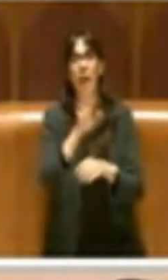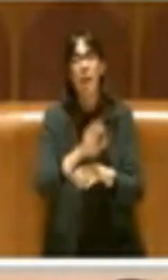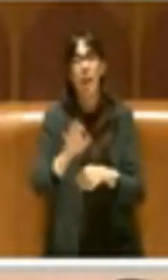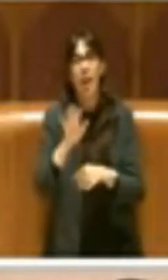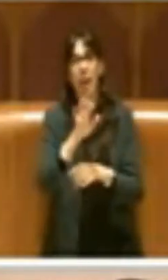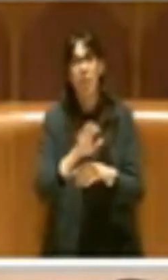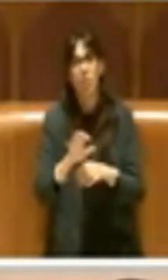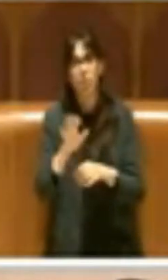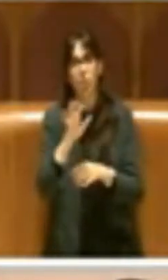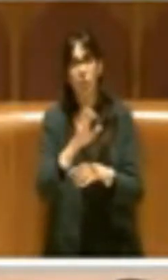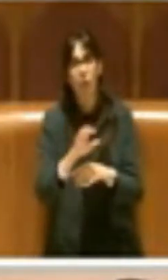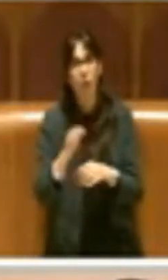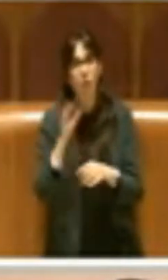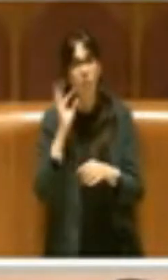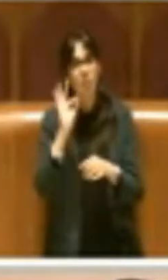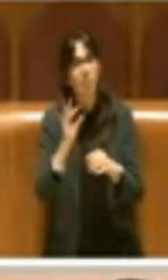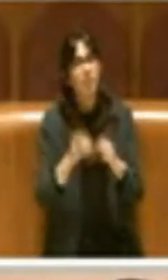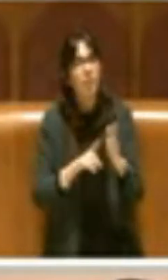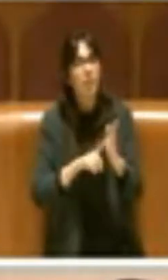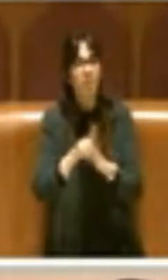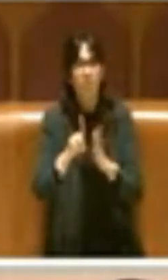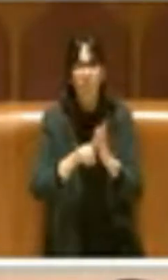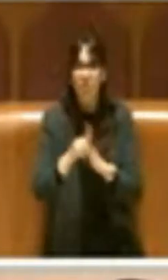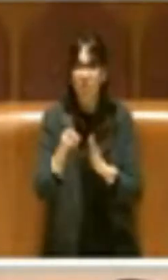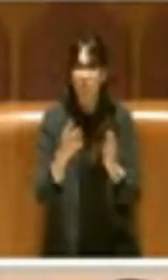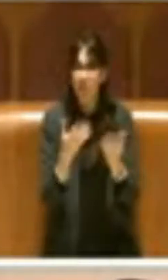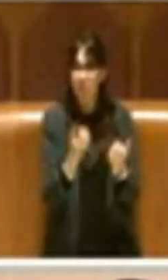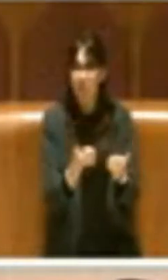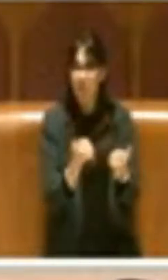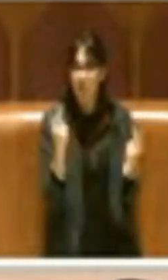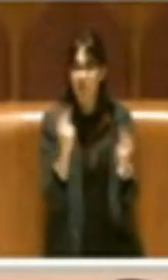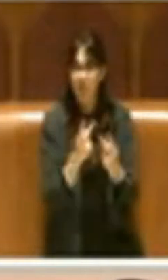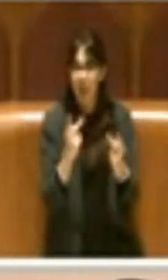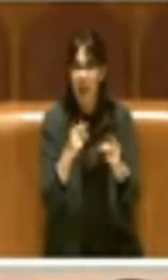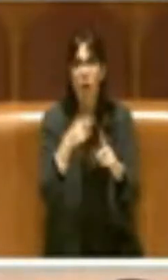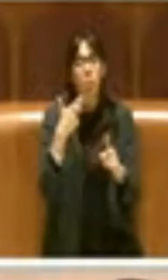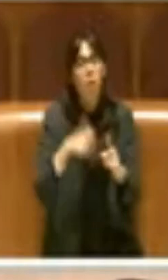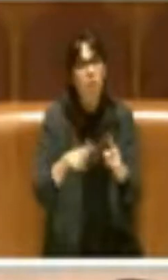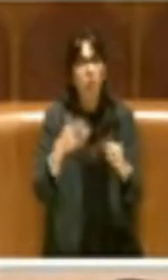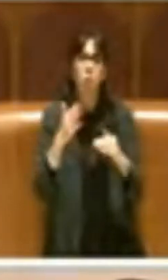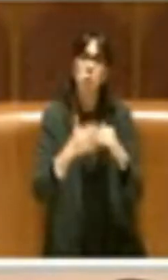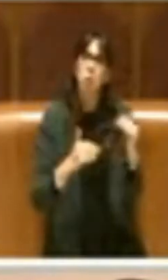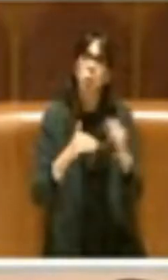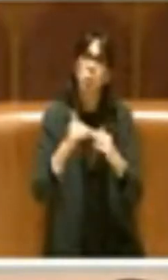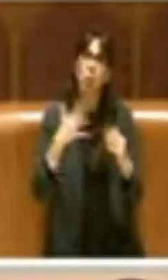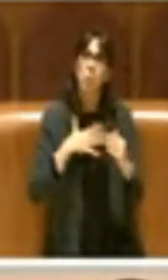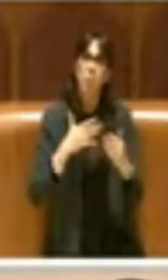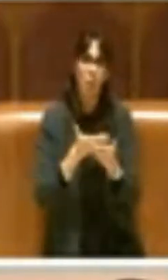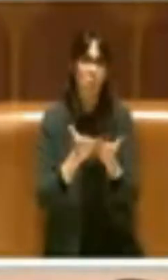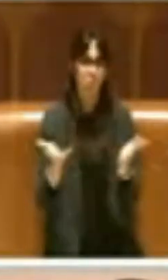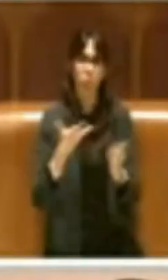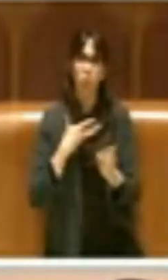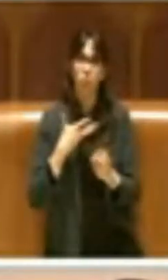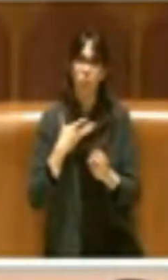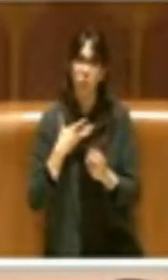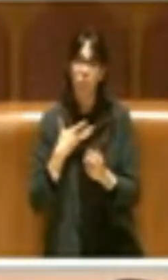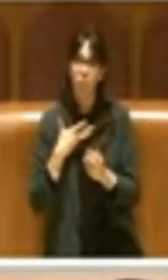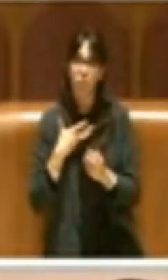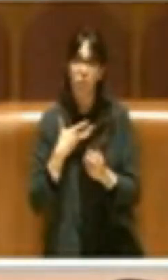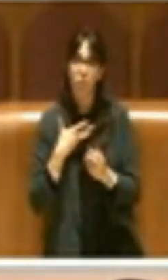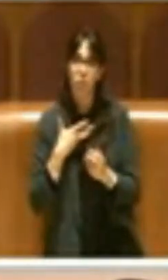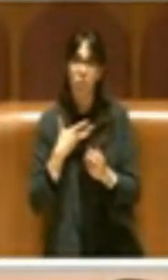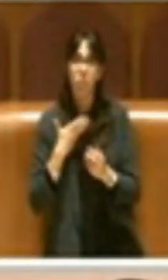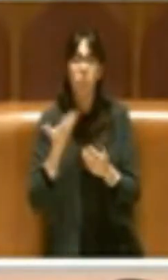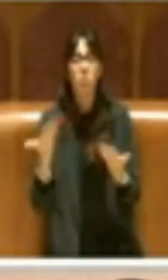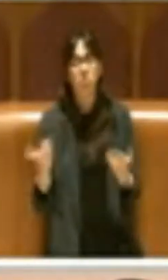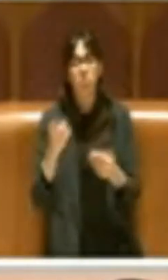a realizzare questo impegno in quanto le strutture appunto di proprietà pubblica non mancano e quindi